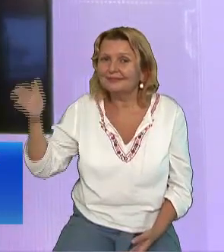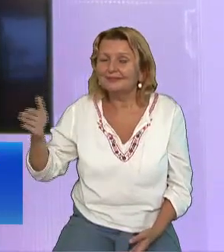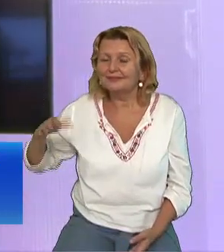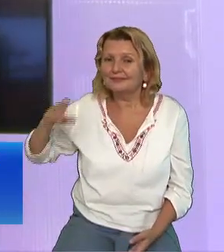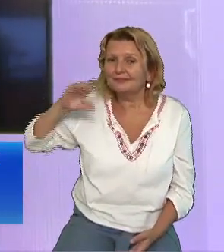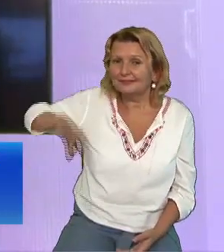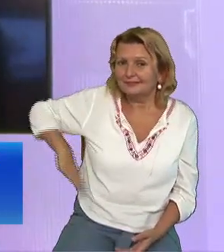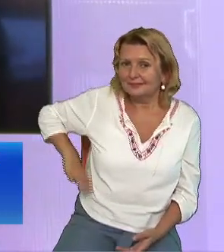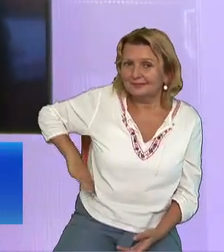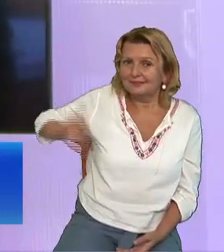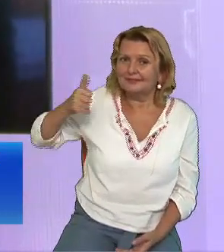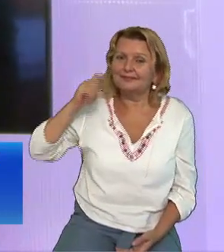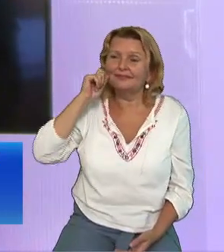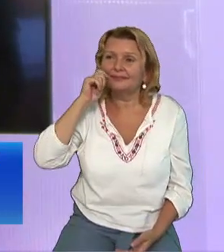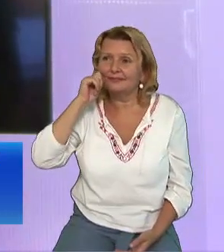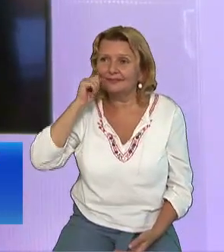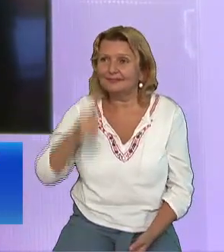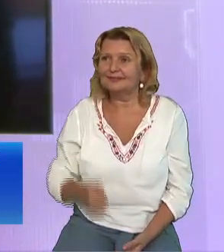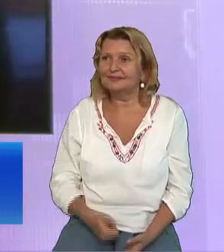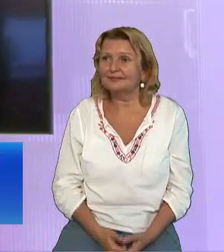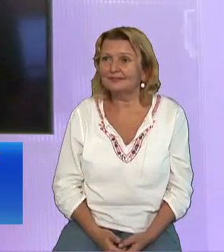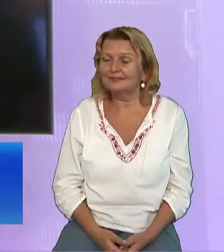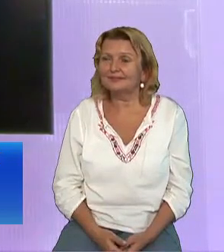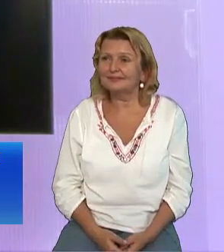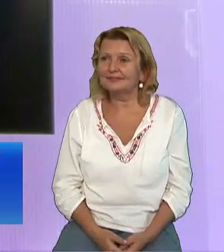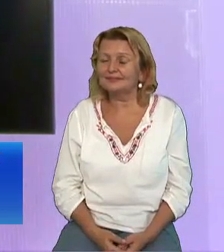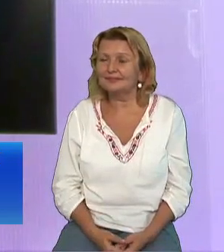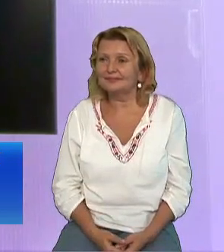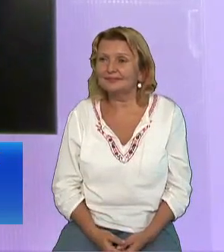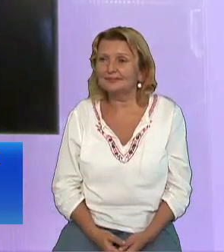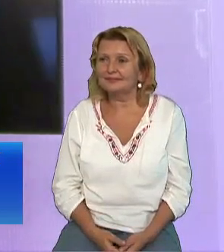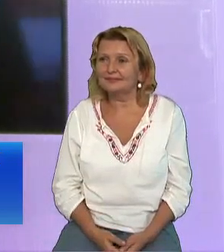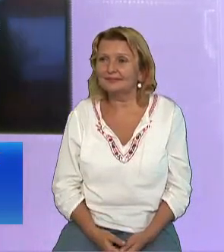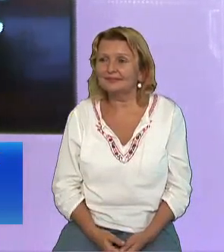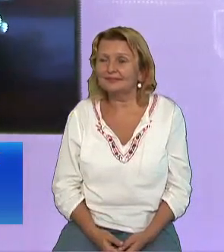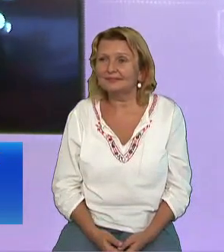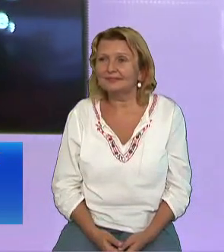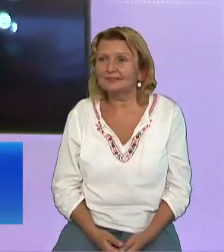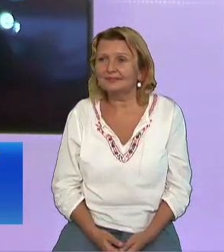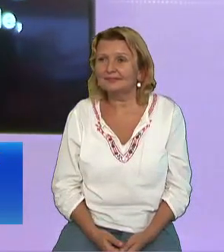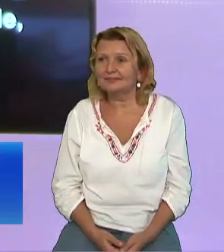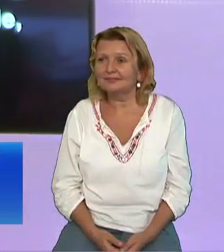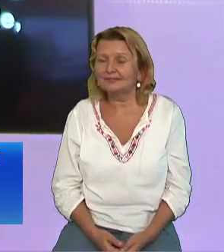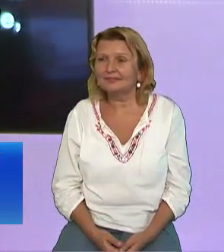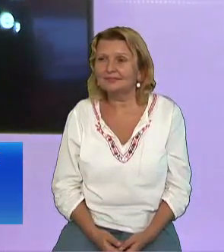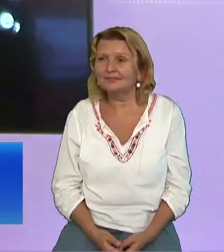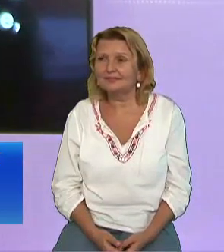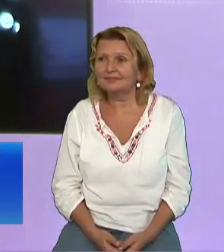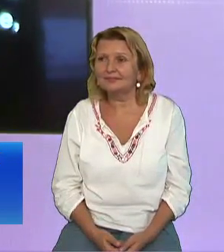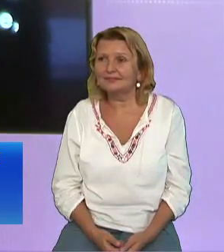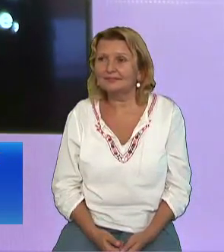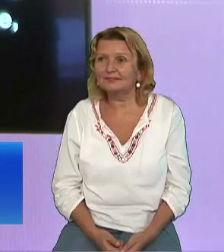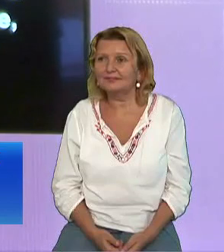Din tine va ieși sămânța N-aș citit voi mai departe acolo Când poporul lui Dumnezeu era gata să fie blestemat De